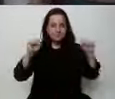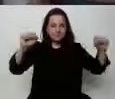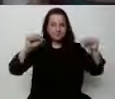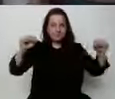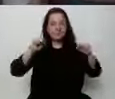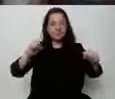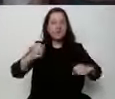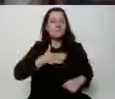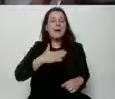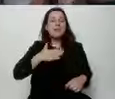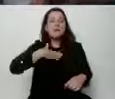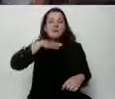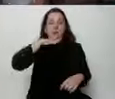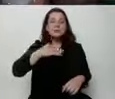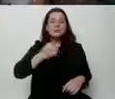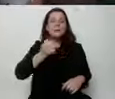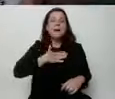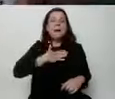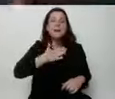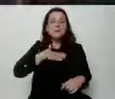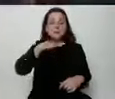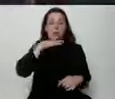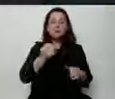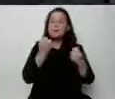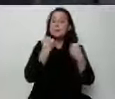Bardzo serdecznie dziękuję. Bardzo